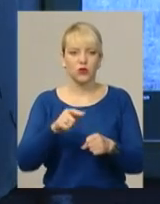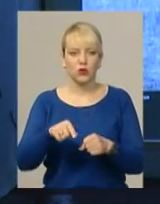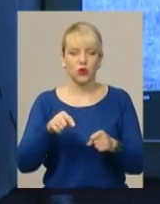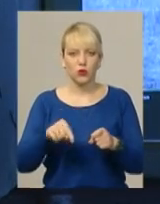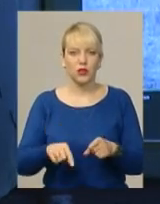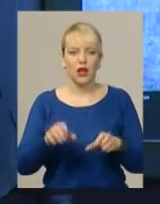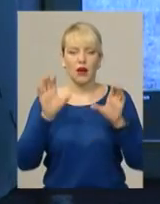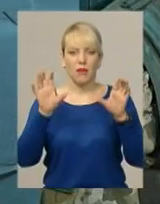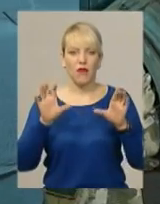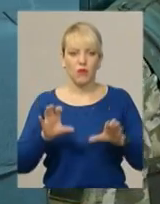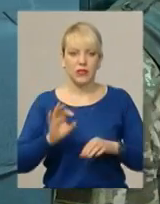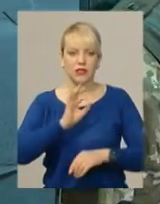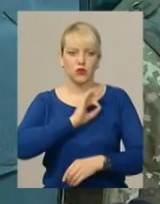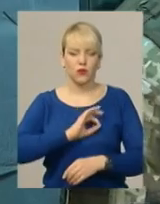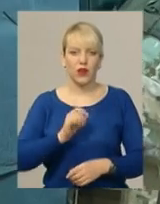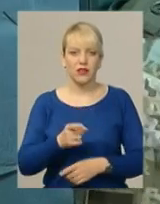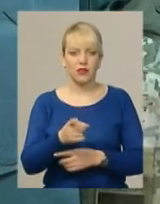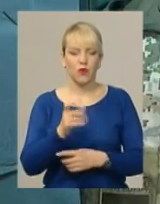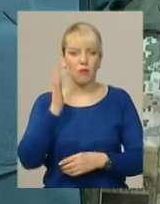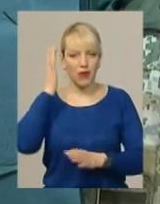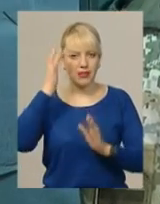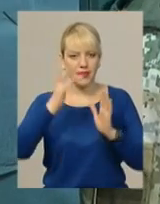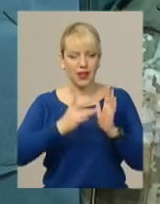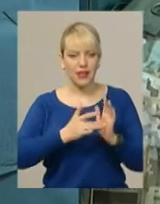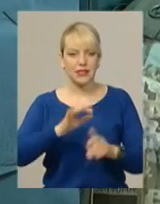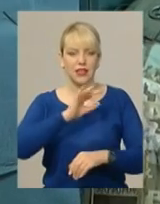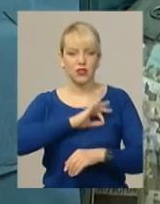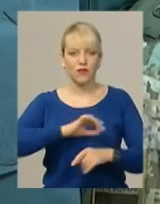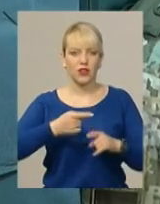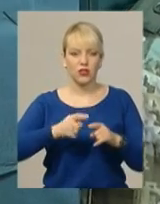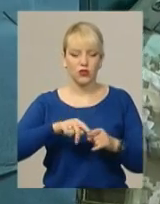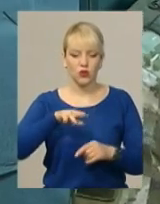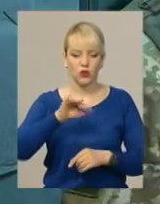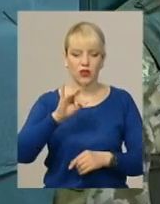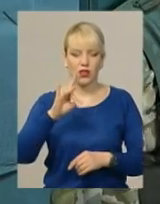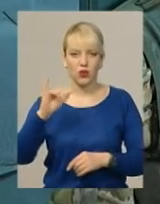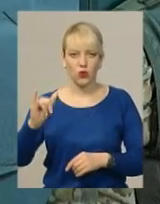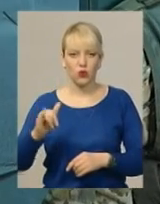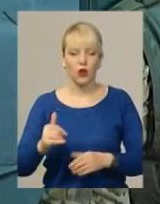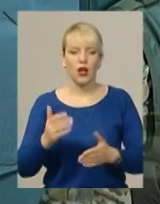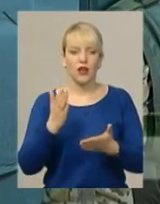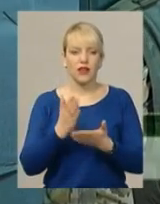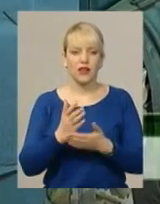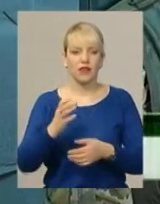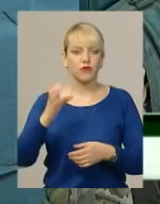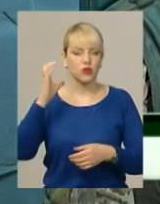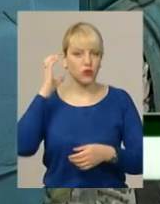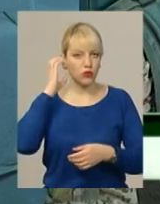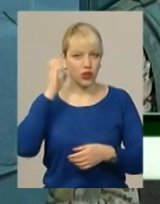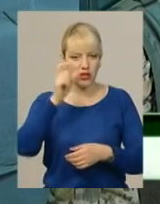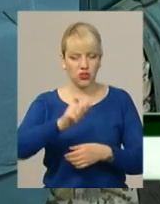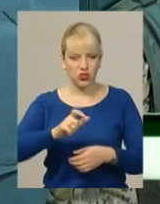застосування зброї. Мета застосування цього тиру полягає в навчанні слухачів академії,